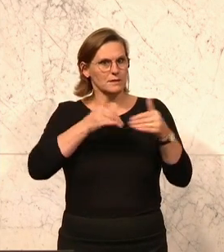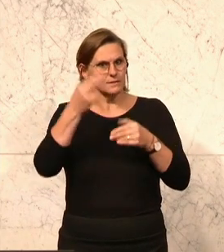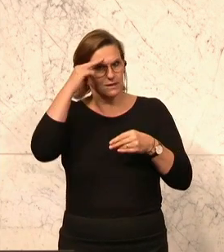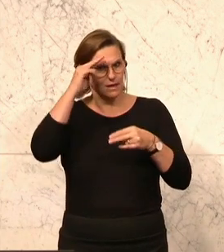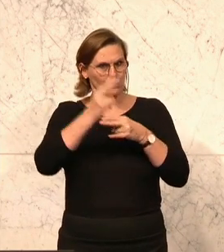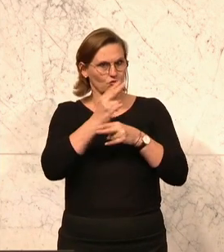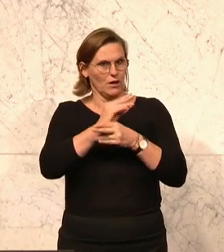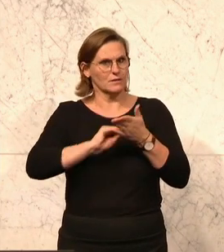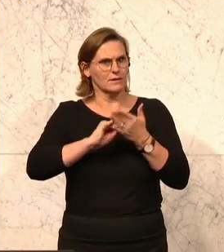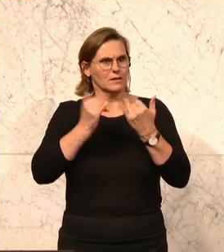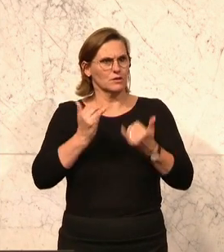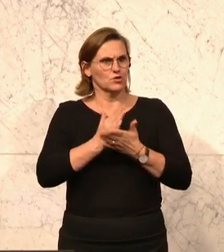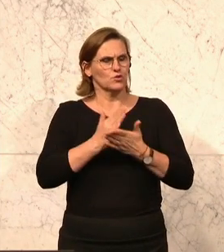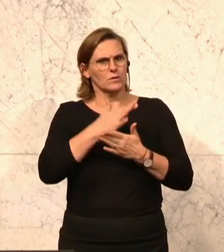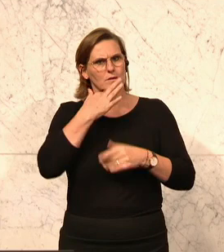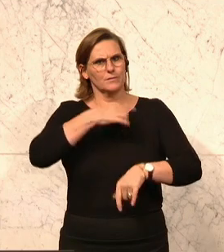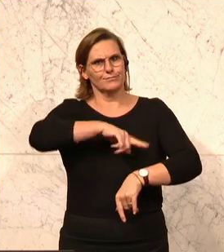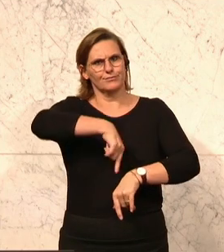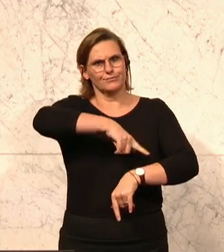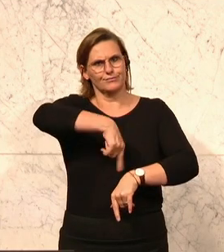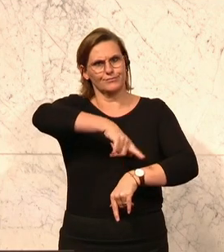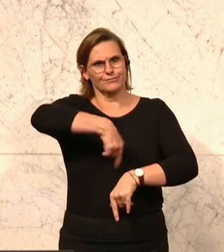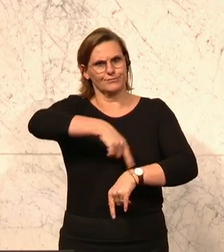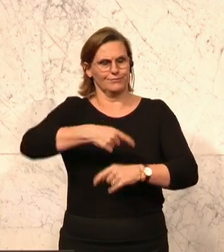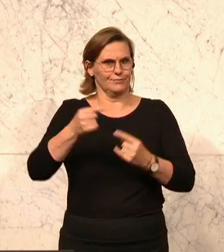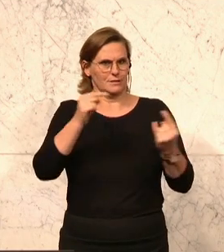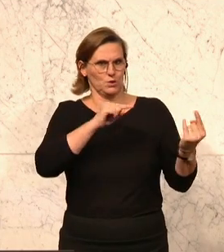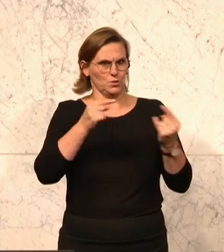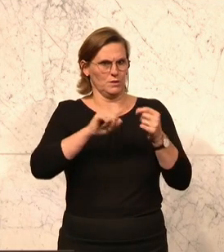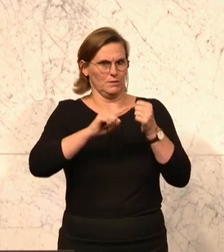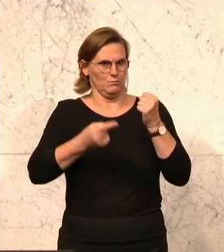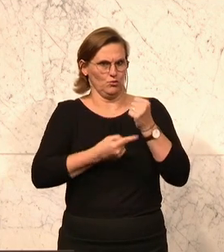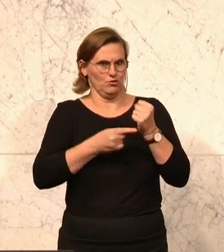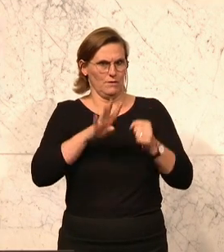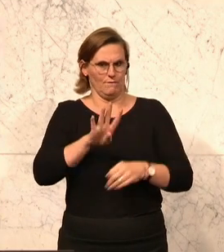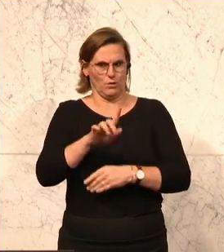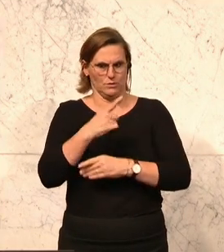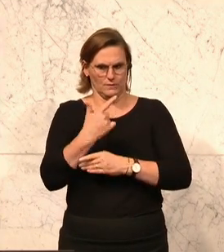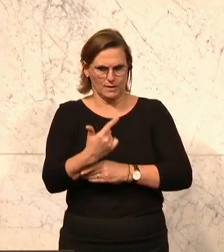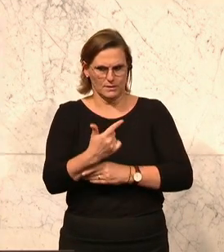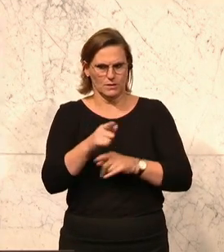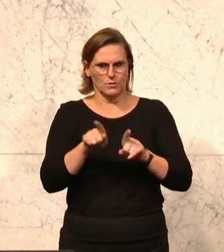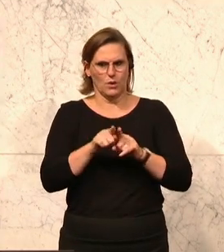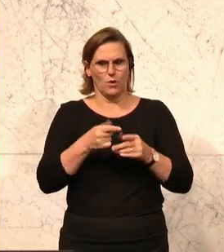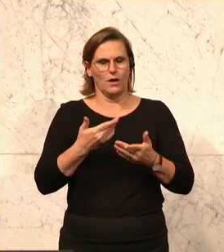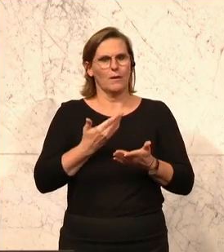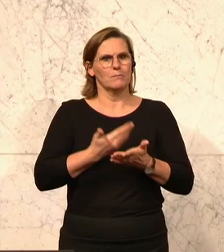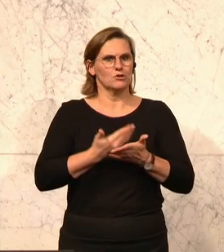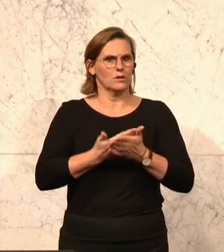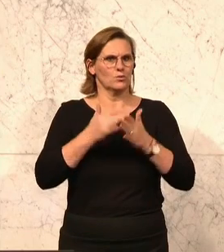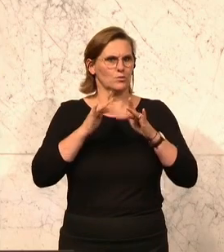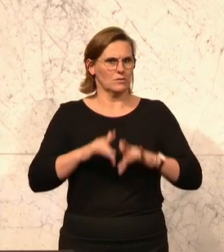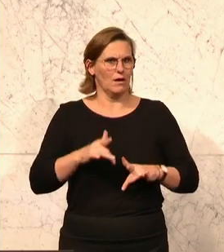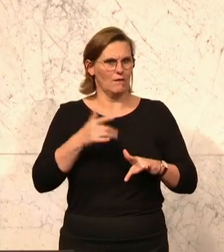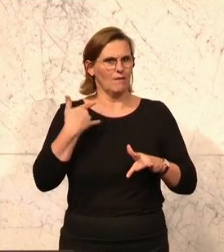Jetzt diskutieren wir seit vielen, vielen Stunden das Budget 24 und es bestätigt sich unsere Analyse,